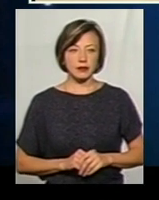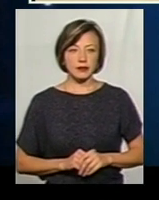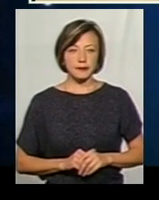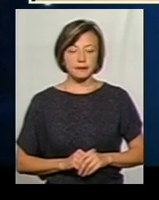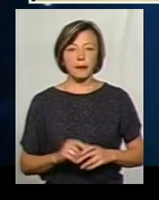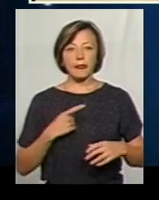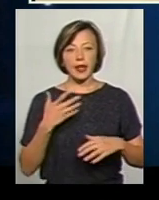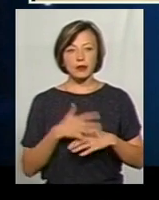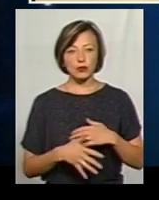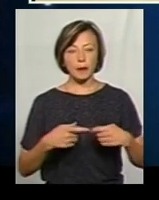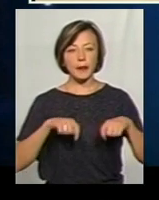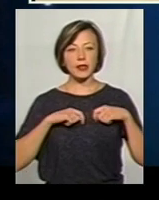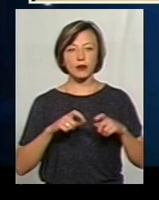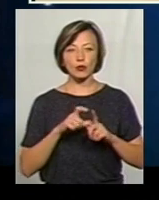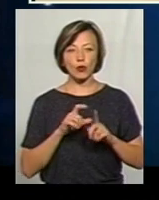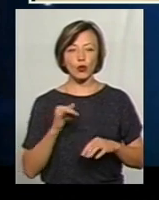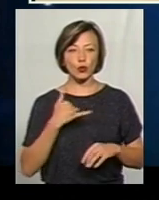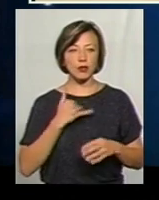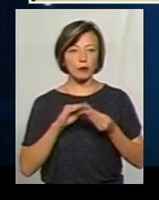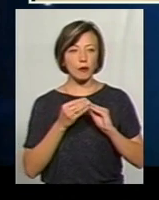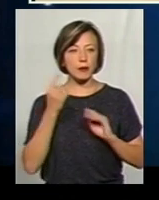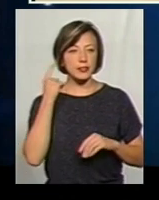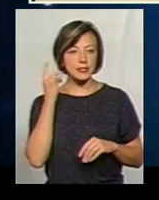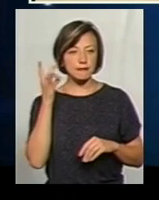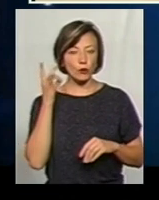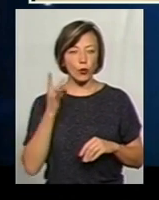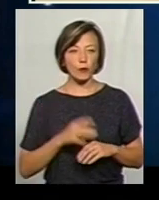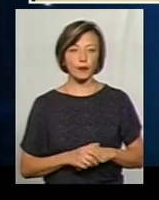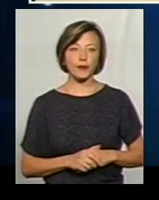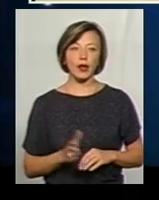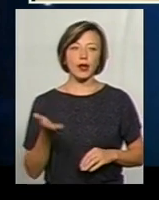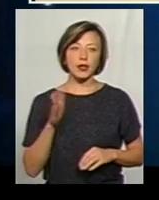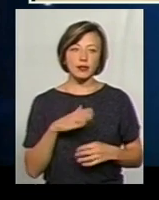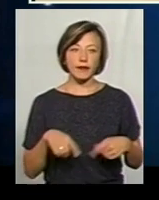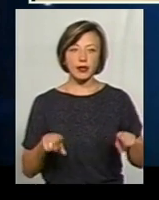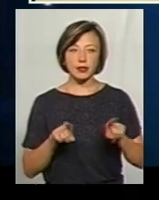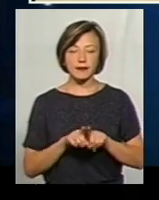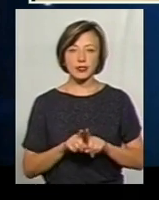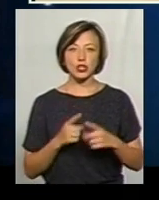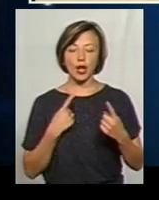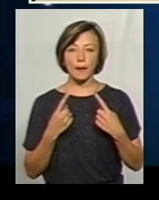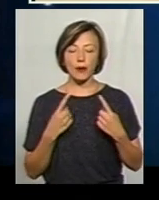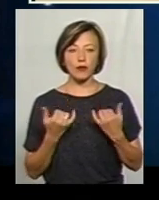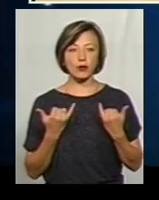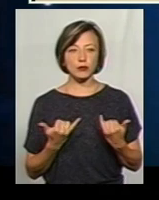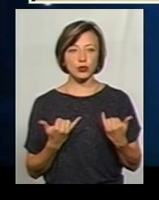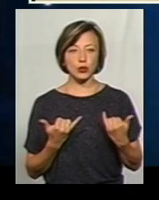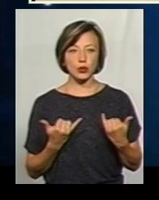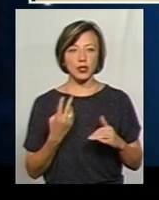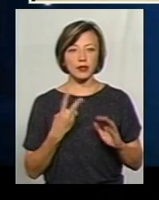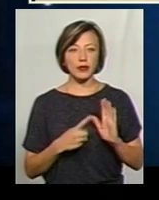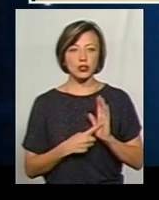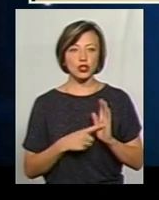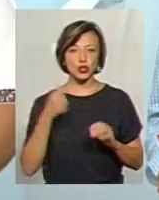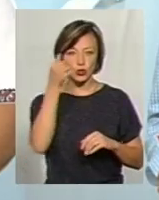Я так зрозумів. Нам передали слово, бо в нас проблем якісь зі звуком. Отож, давайте все ж таки сьогодні поговоримо. Дивіться, майже 26